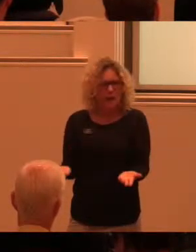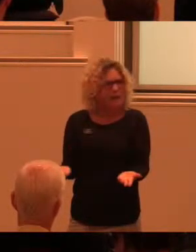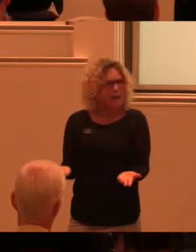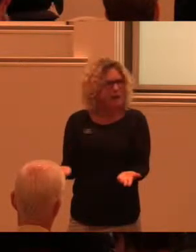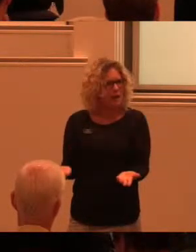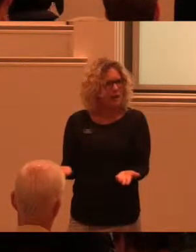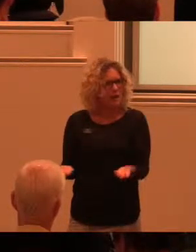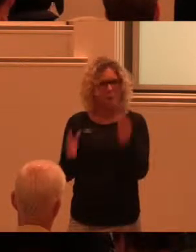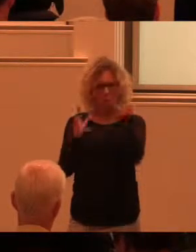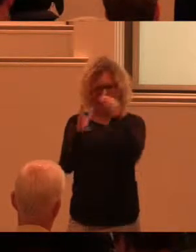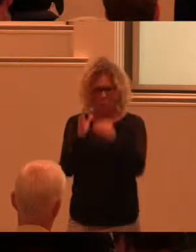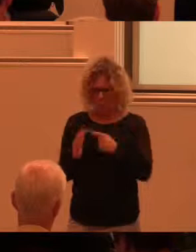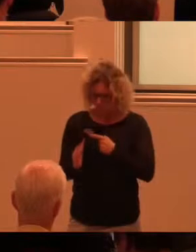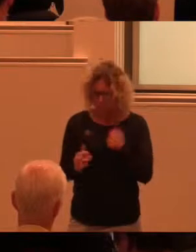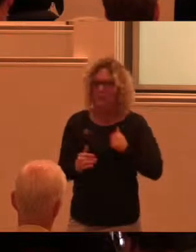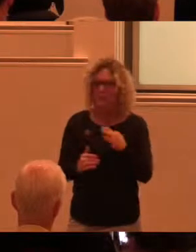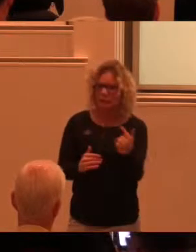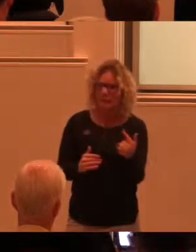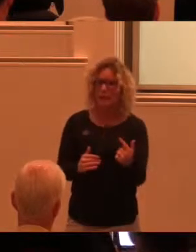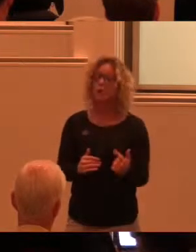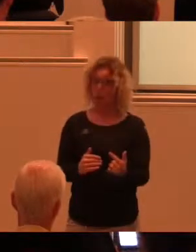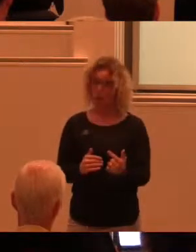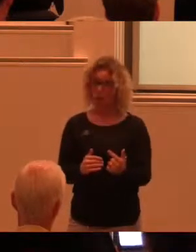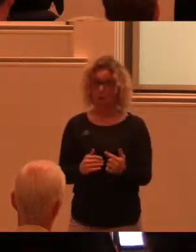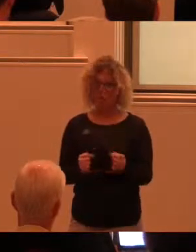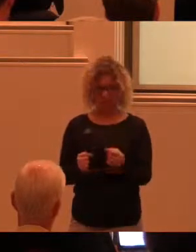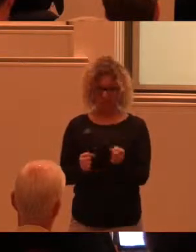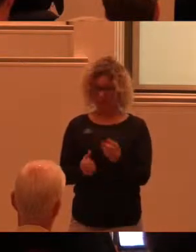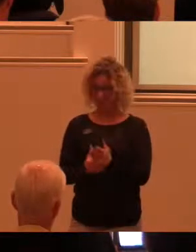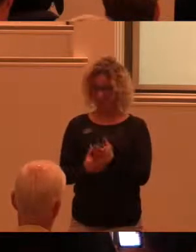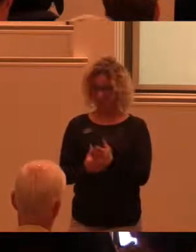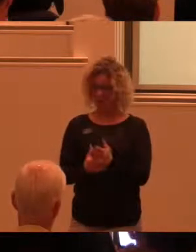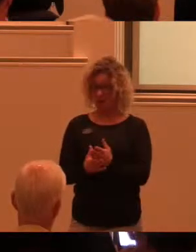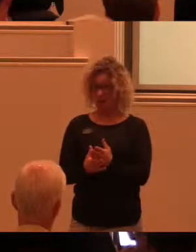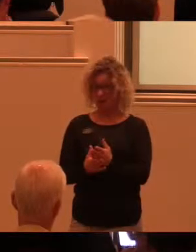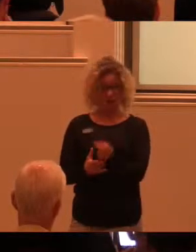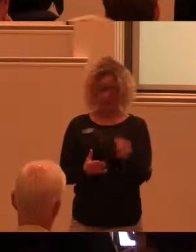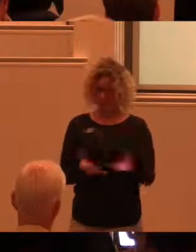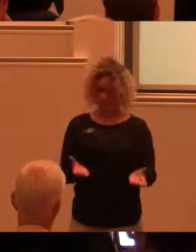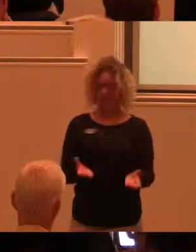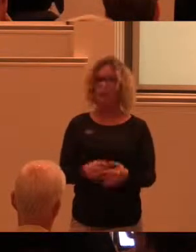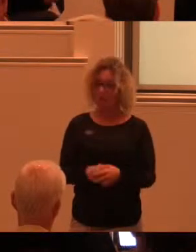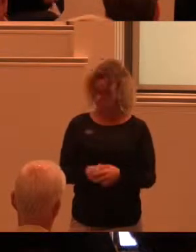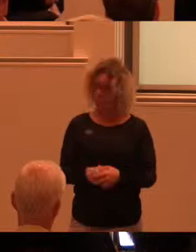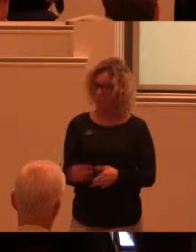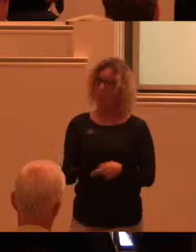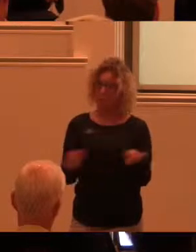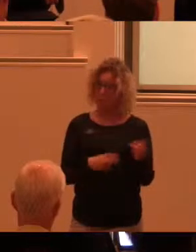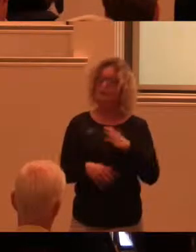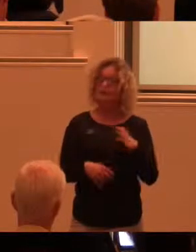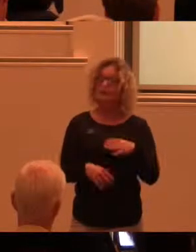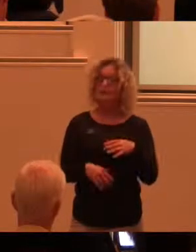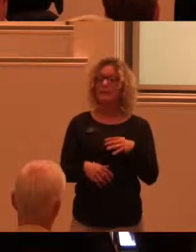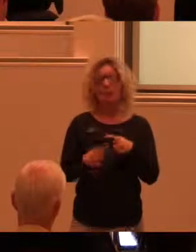Det står ju jättemycket om tillgänglighet. Och det gäller väl inga andra människor. Jo, det har funnits skrivningar om